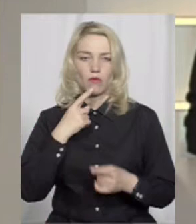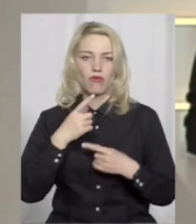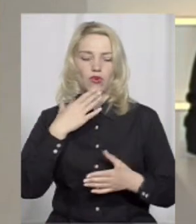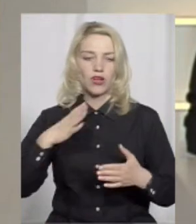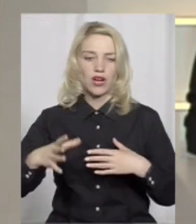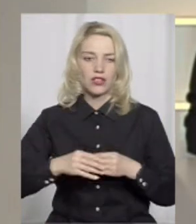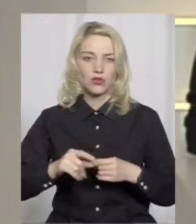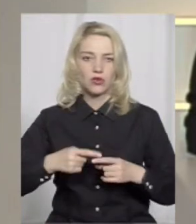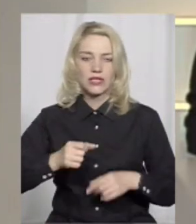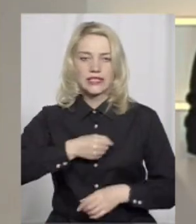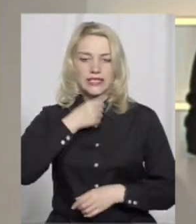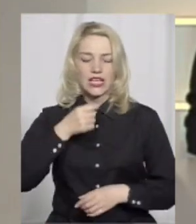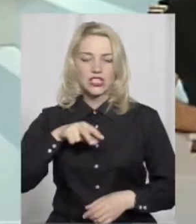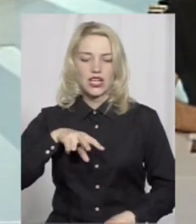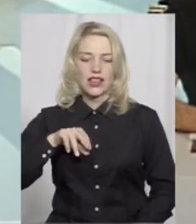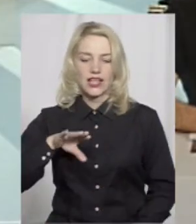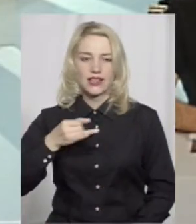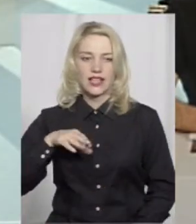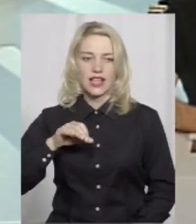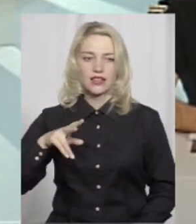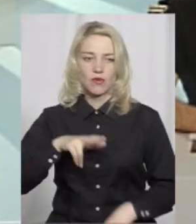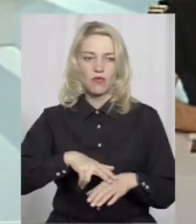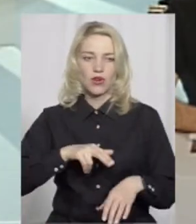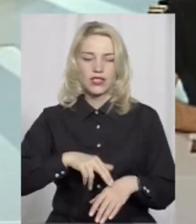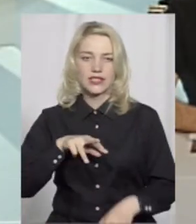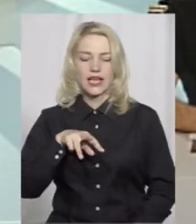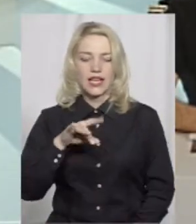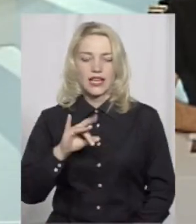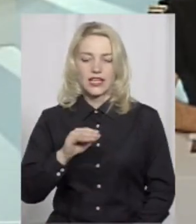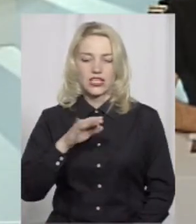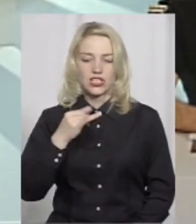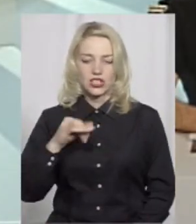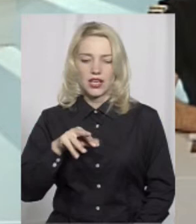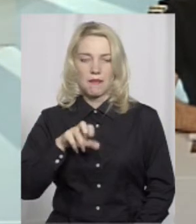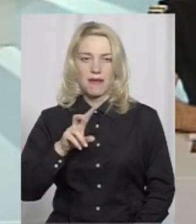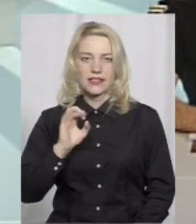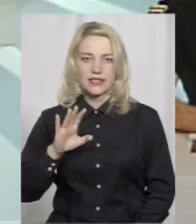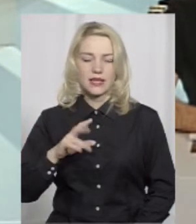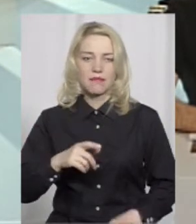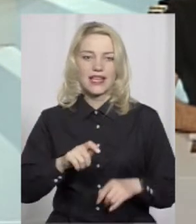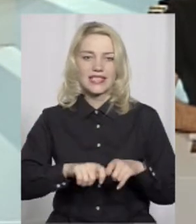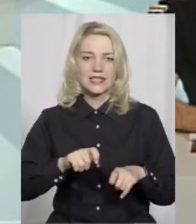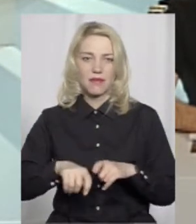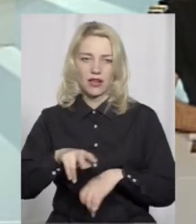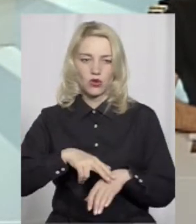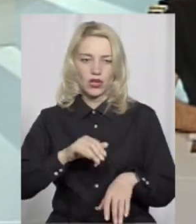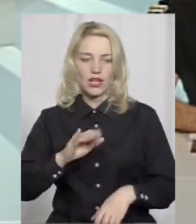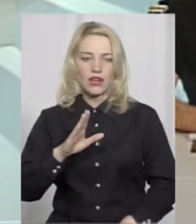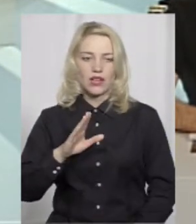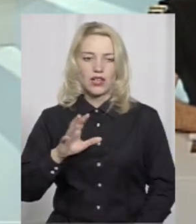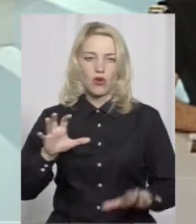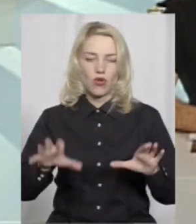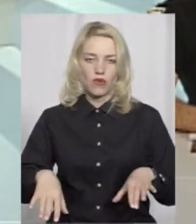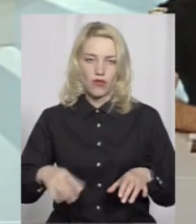разом із старшим інтенантом поліції Максимом Рижим, інспектором із зв'язків з громадськістю, та Володимиром Огойком,